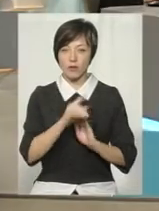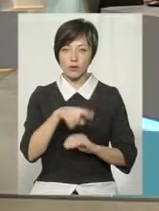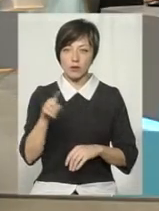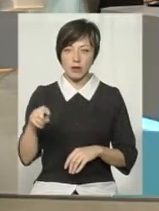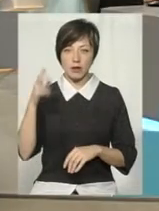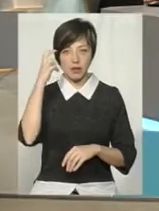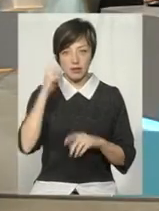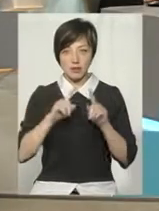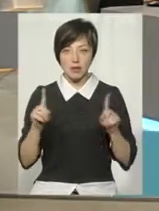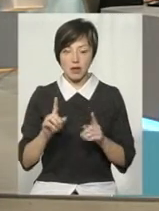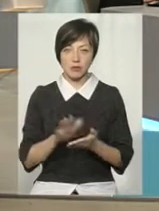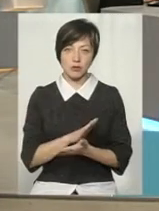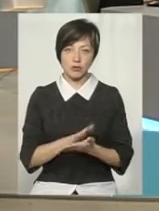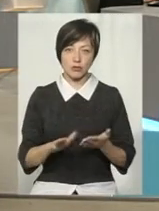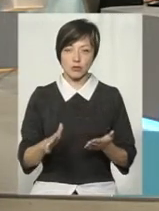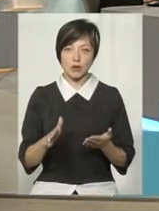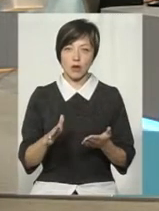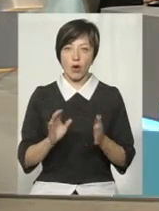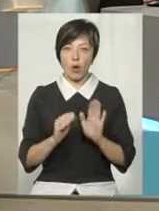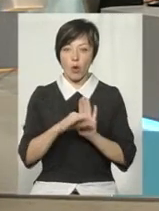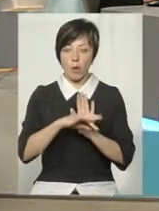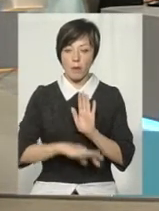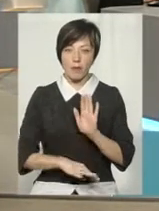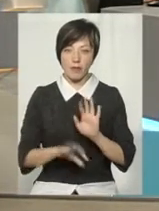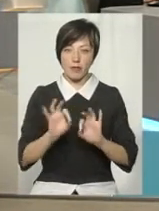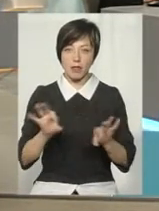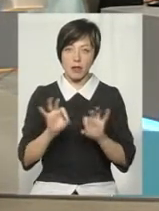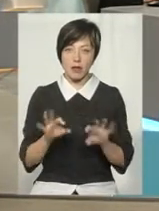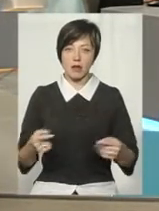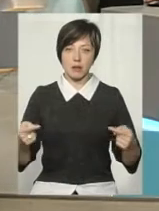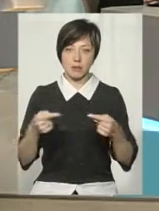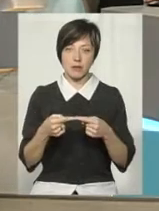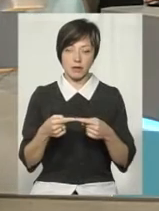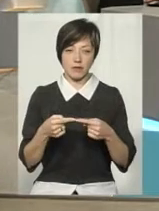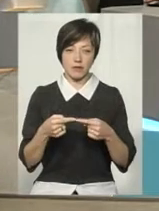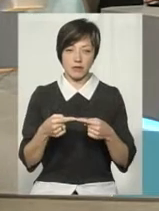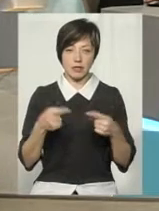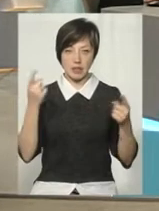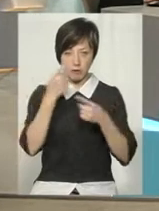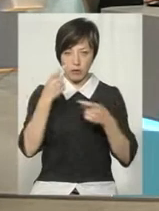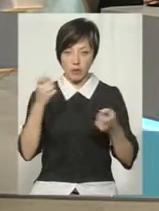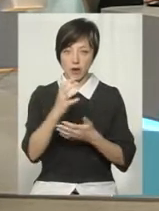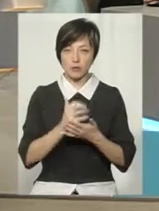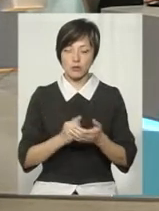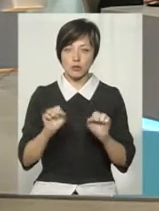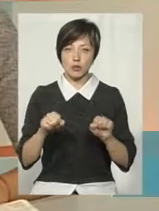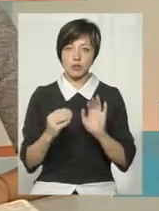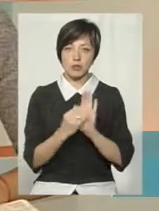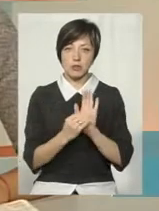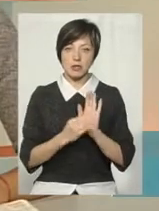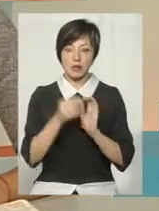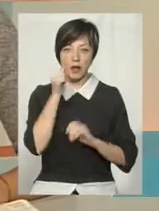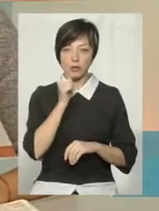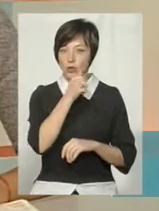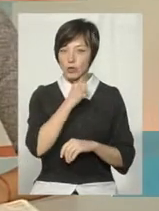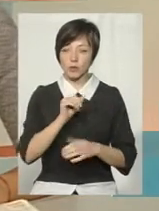там, з Київстара з безкоштовних, там, в коментарях, там, на певних інформресурсах, де можна писати анонімно.